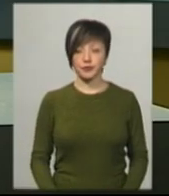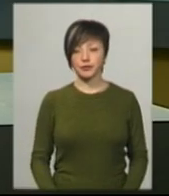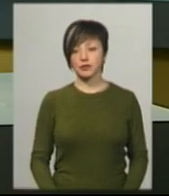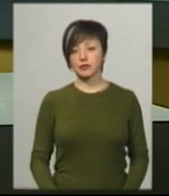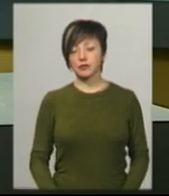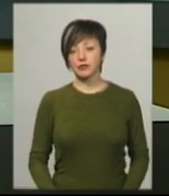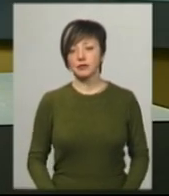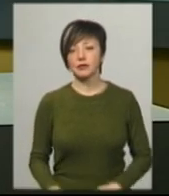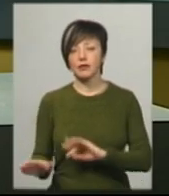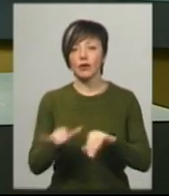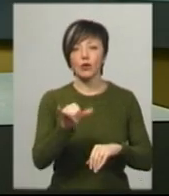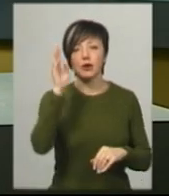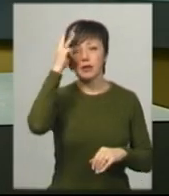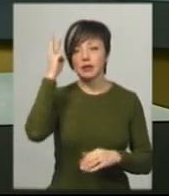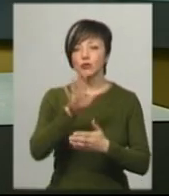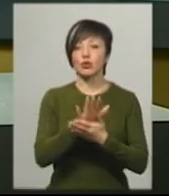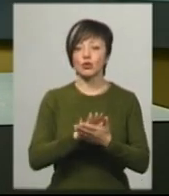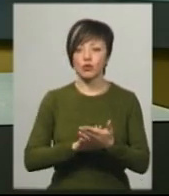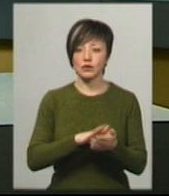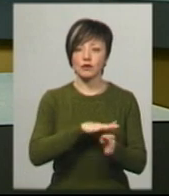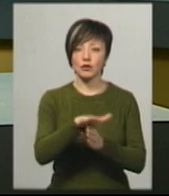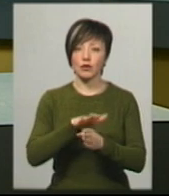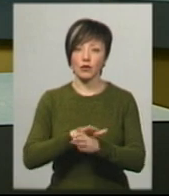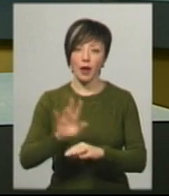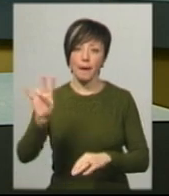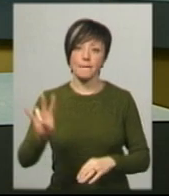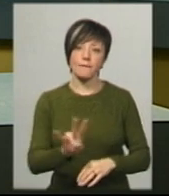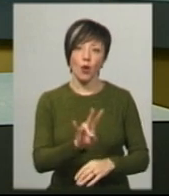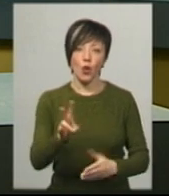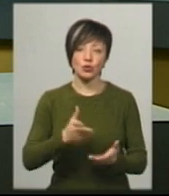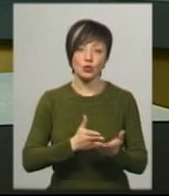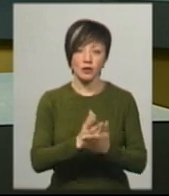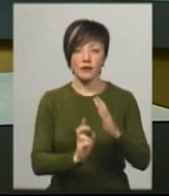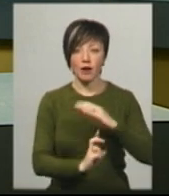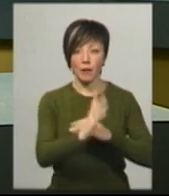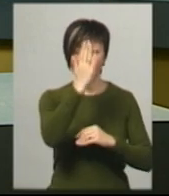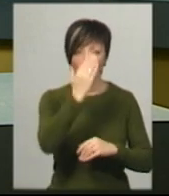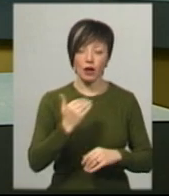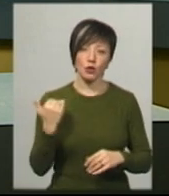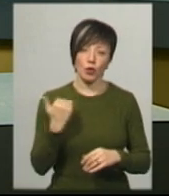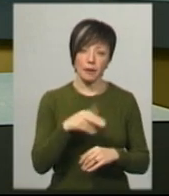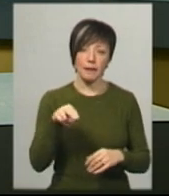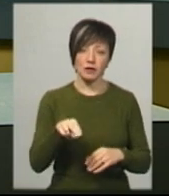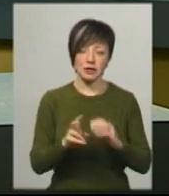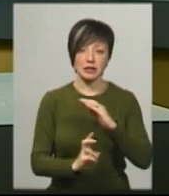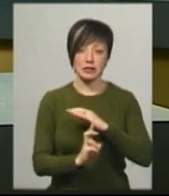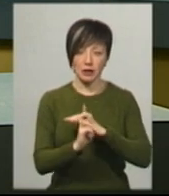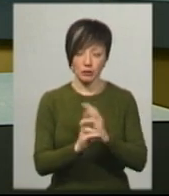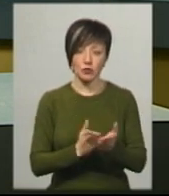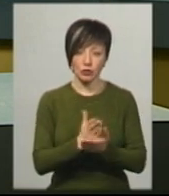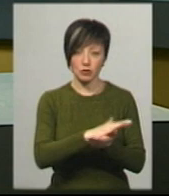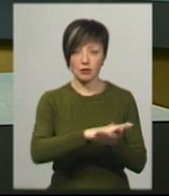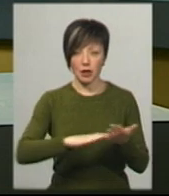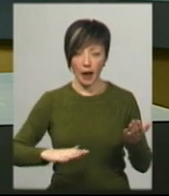У Хмельницькому продовжать відбуватися богослужження у храмах. І католицькі, і православні церкви правлять служби.